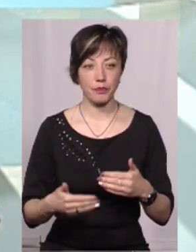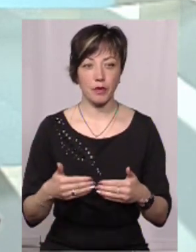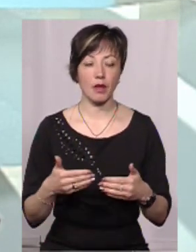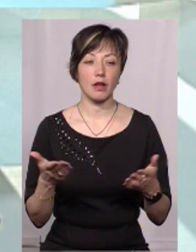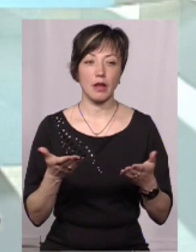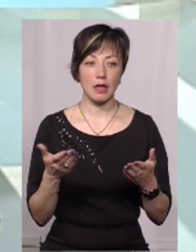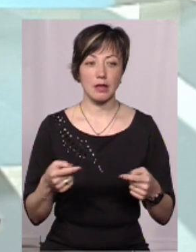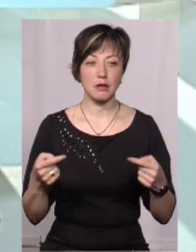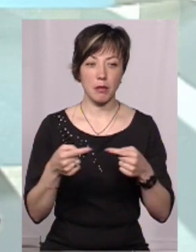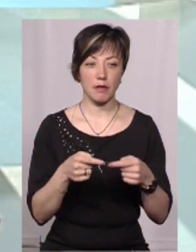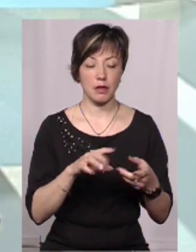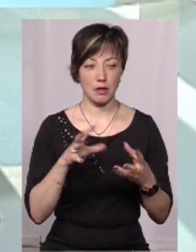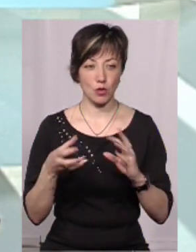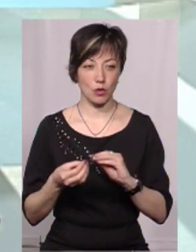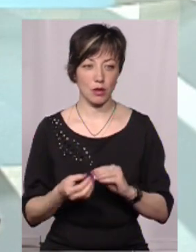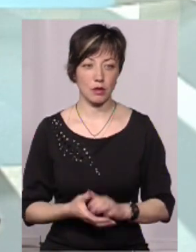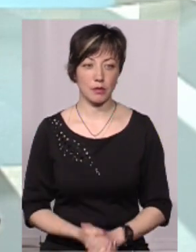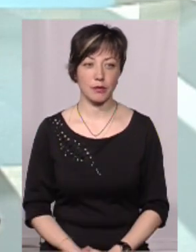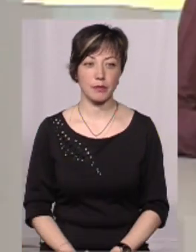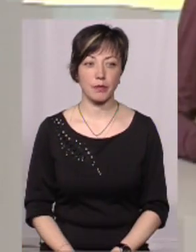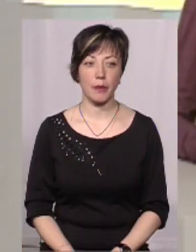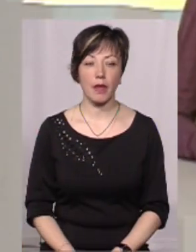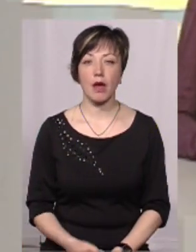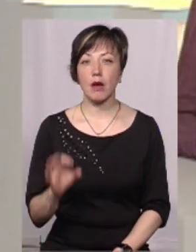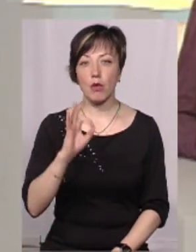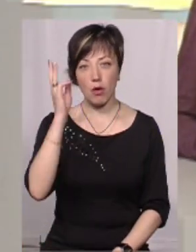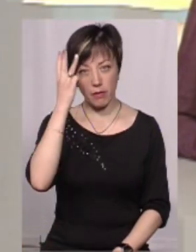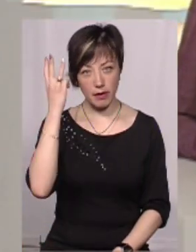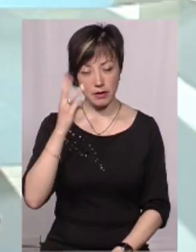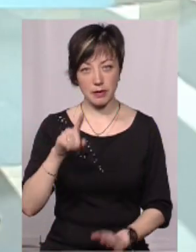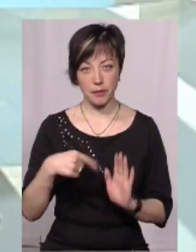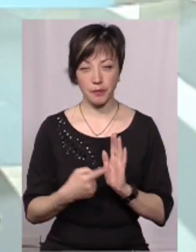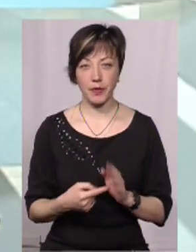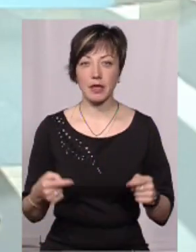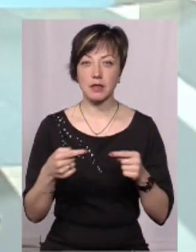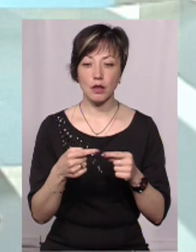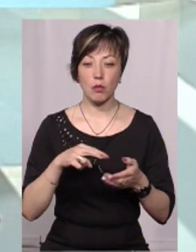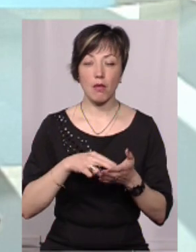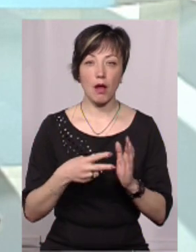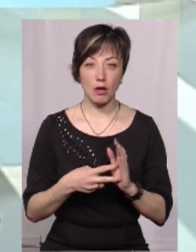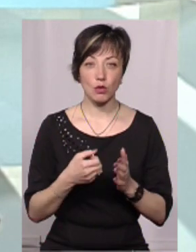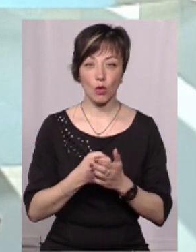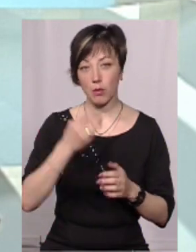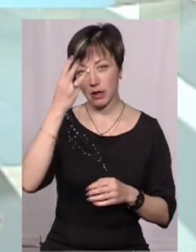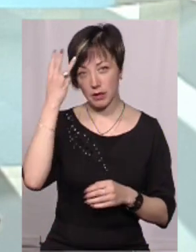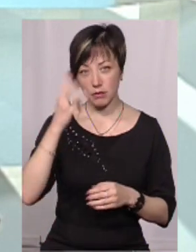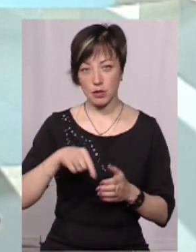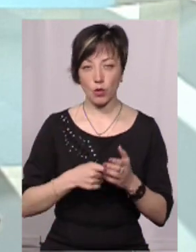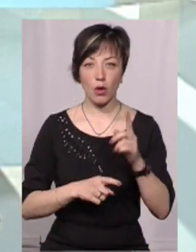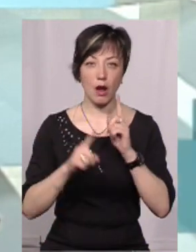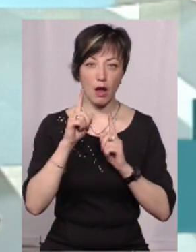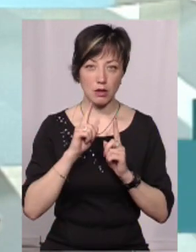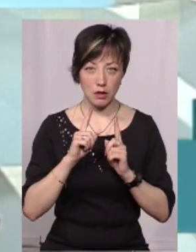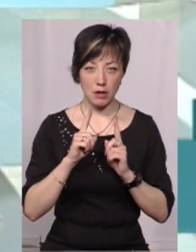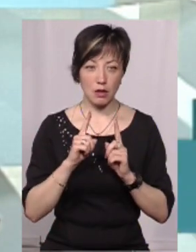виходять на якийсь певний результат. А що стосується Хмельницького? Згідно перспективного плану, до Хмельницької міської